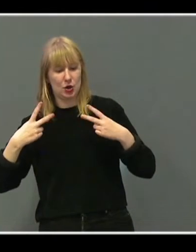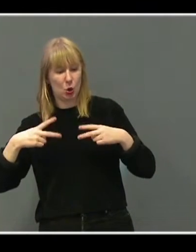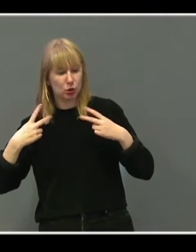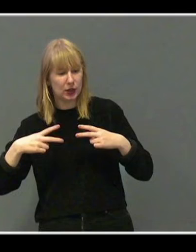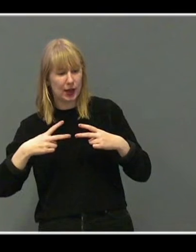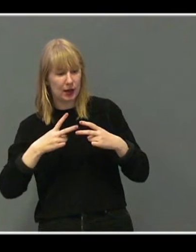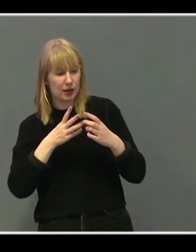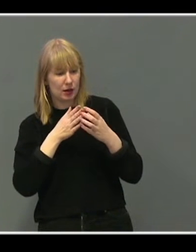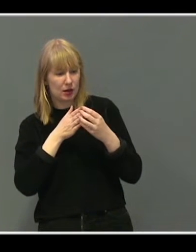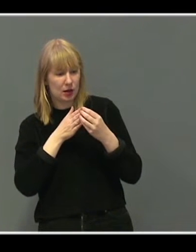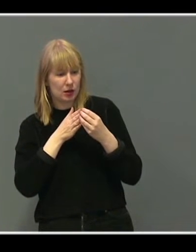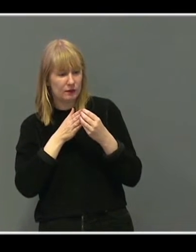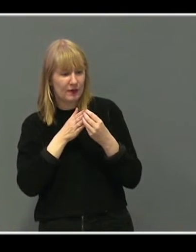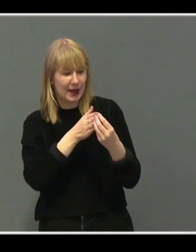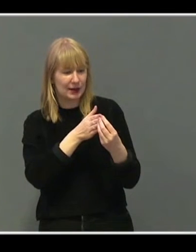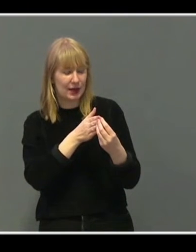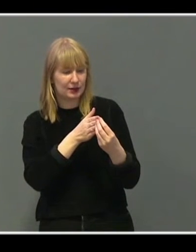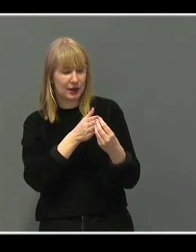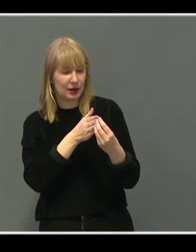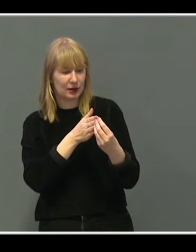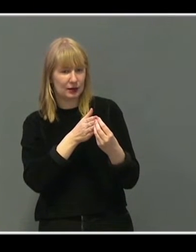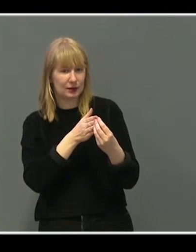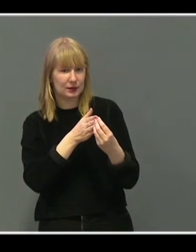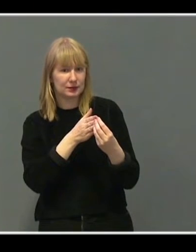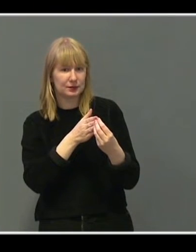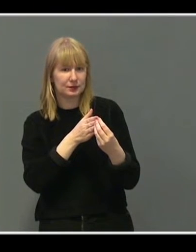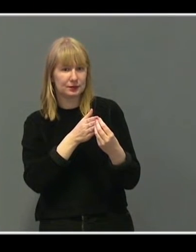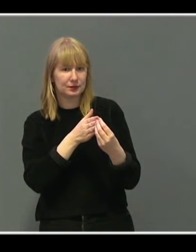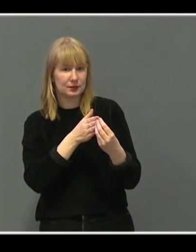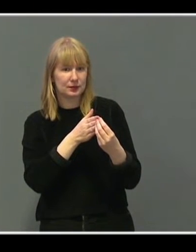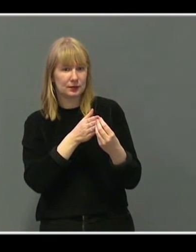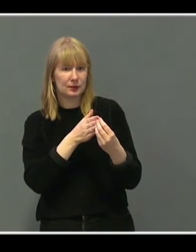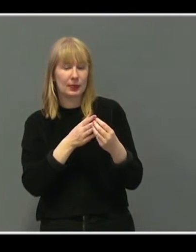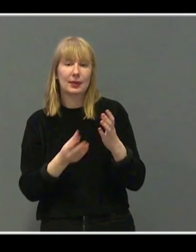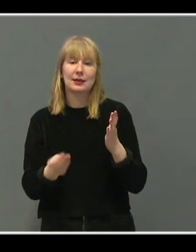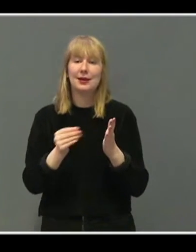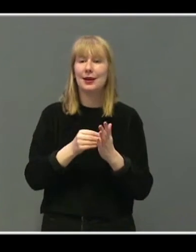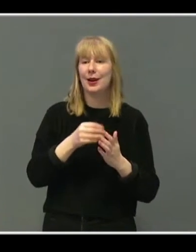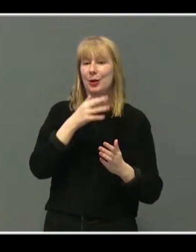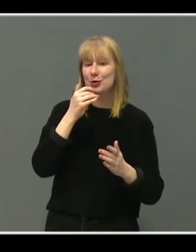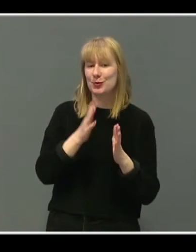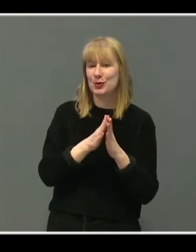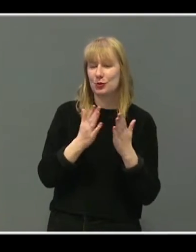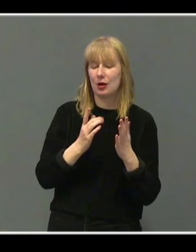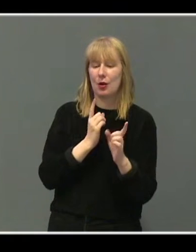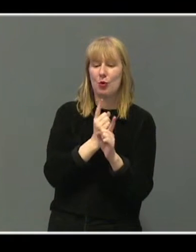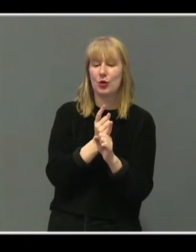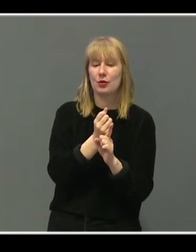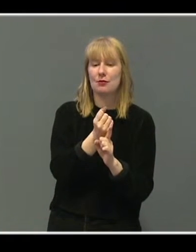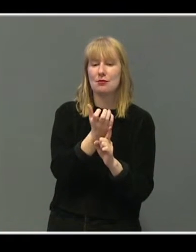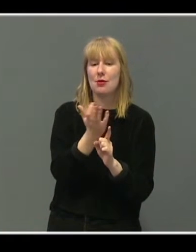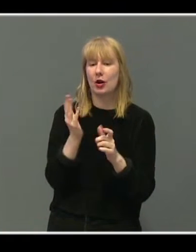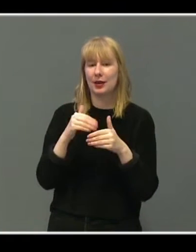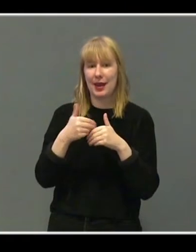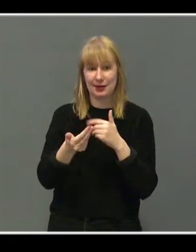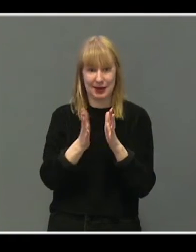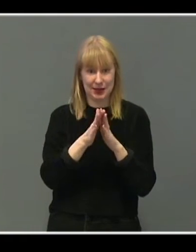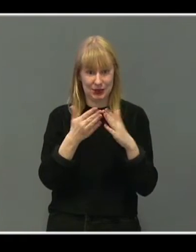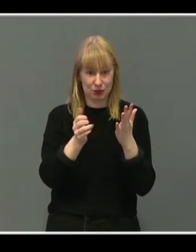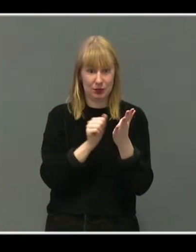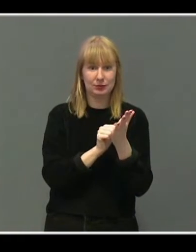guide og veilede barna våre. Fordi det er den verden. Og så en liten sånn morsom historie. Jeg har jo møtt mange mennesker etter at denne historien ble